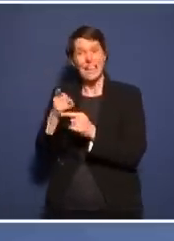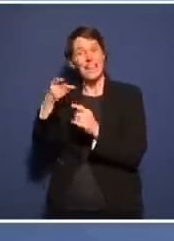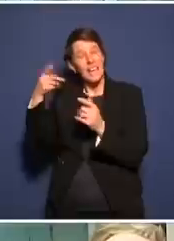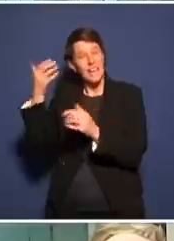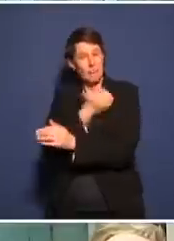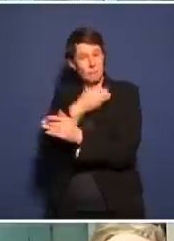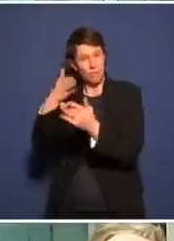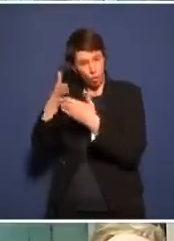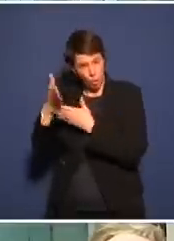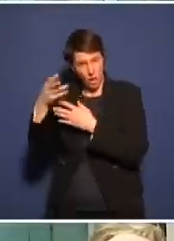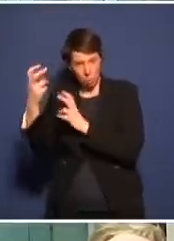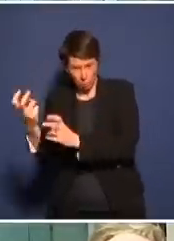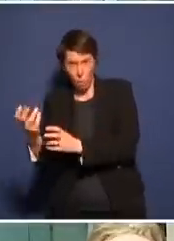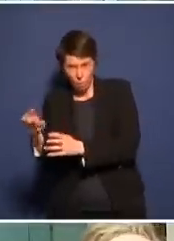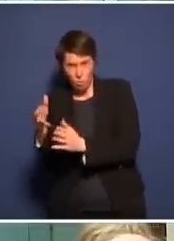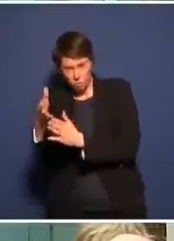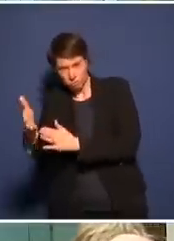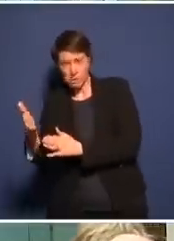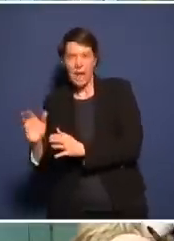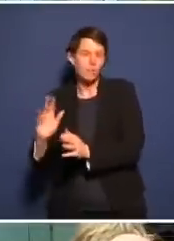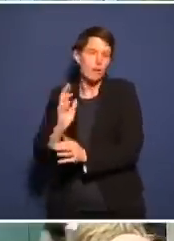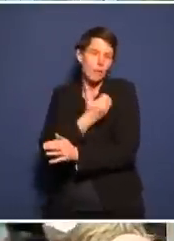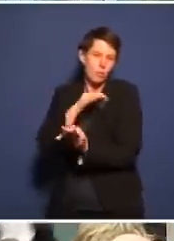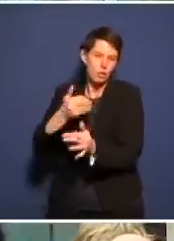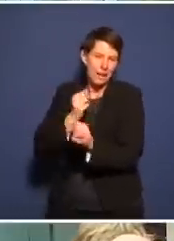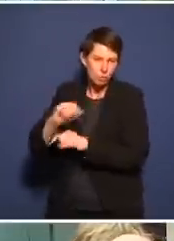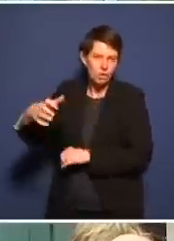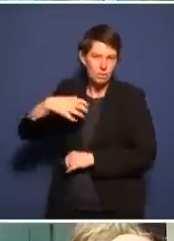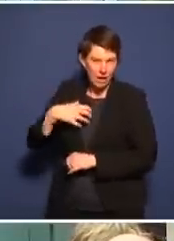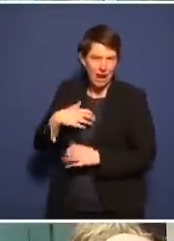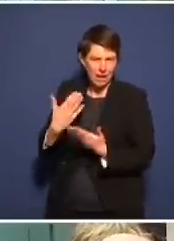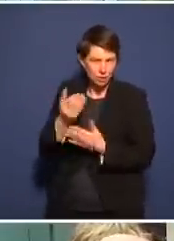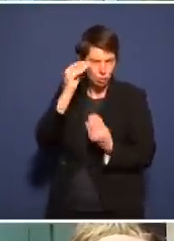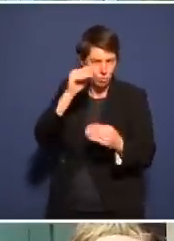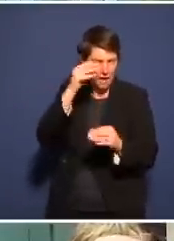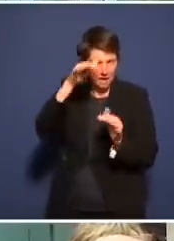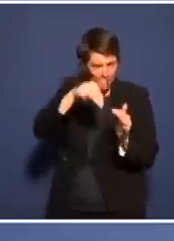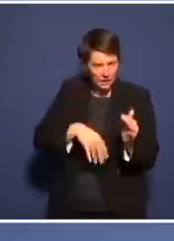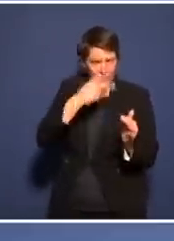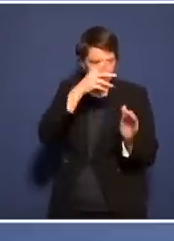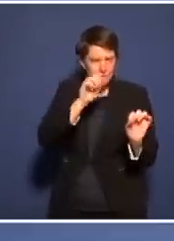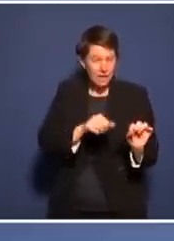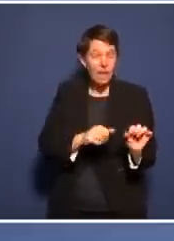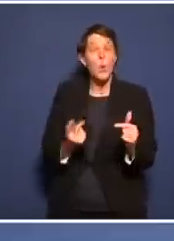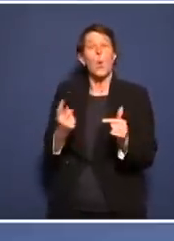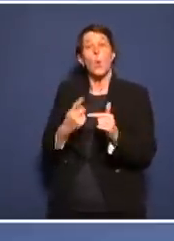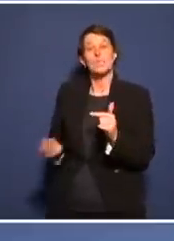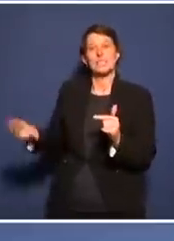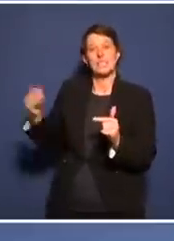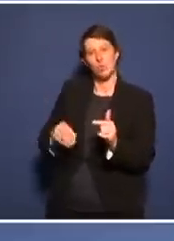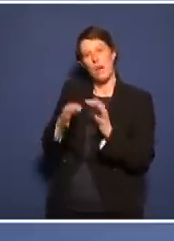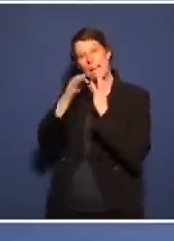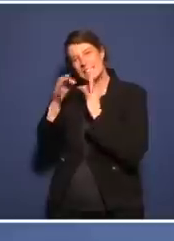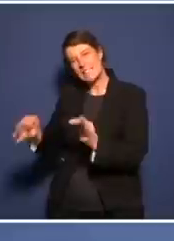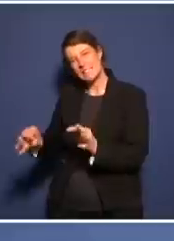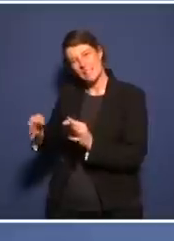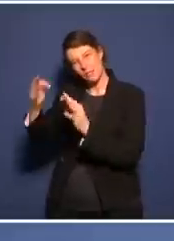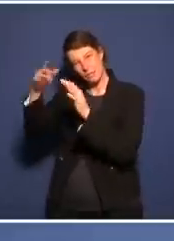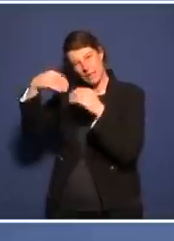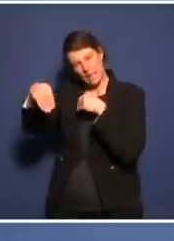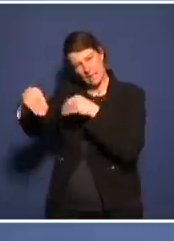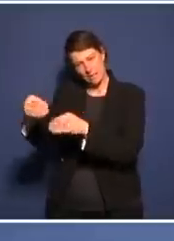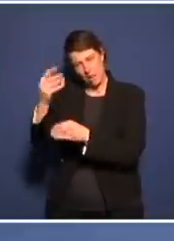ich massiv zu bezweifeln anhand der Daten. Ich habe viel darüber geschrieben, weil man einfach bei viel zu vielen den Status nicht